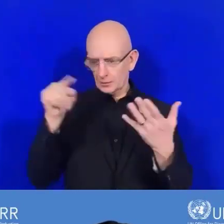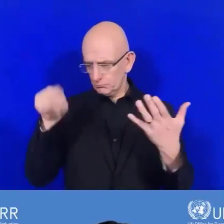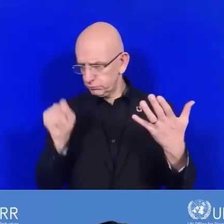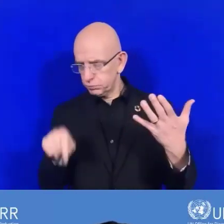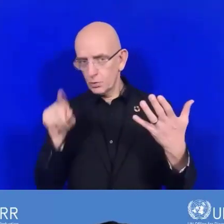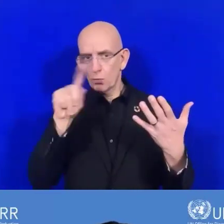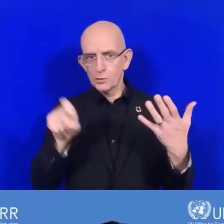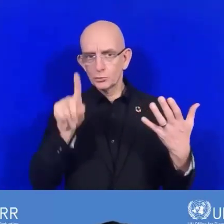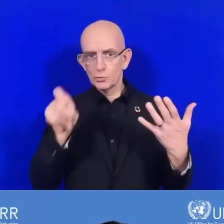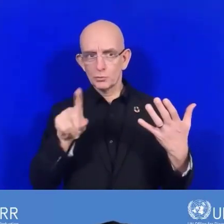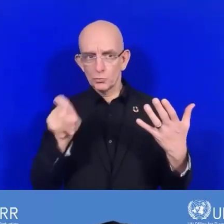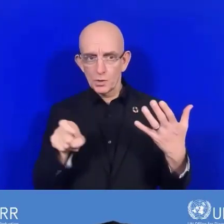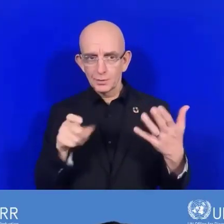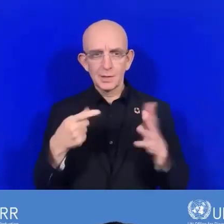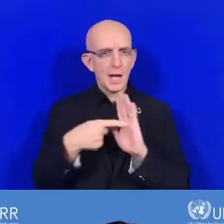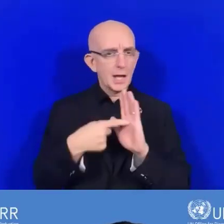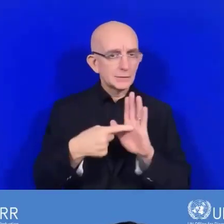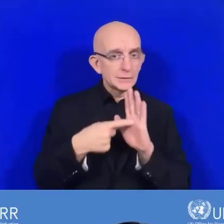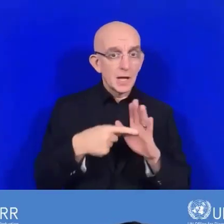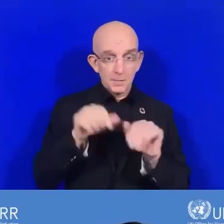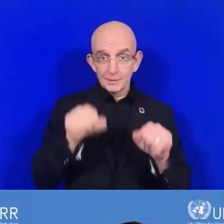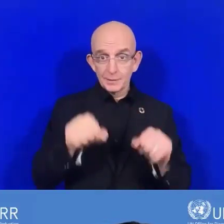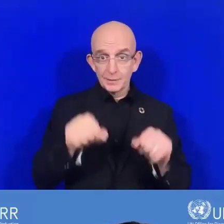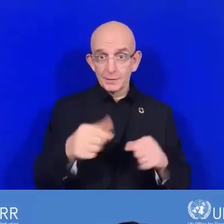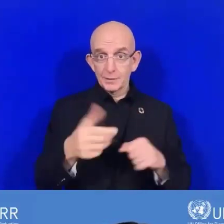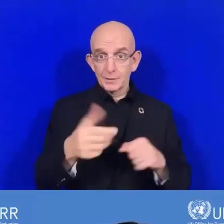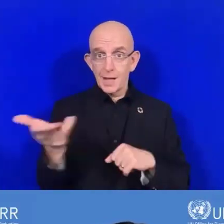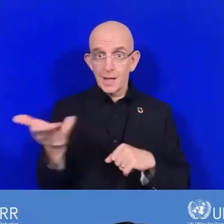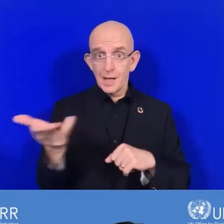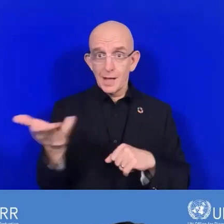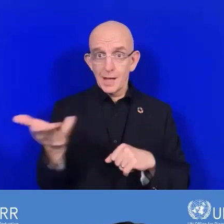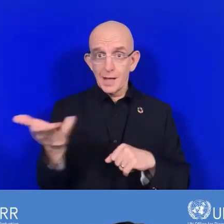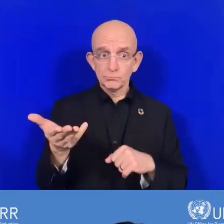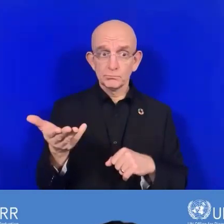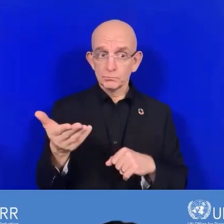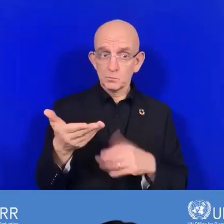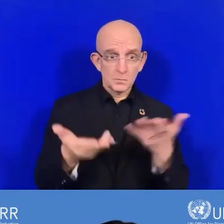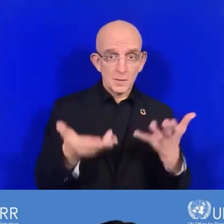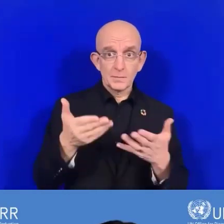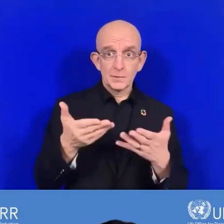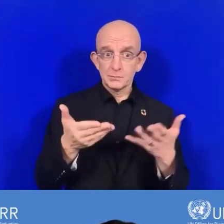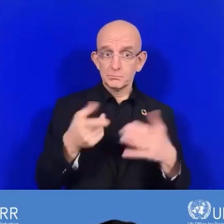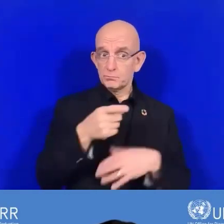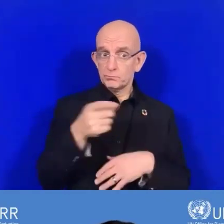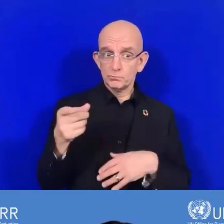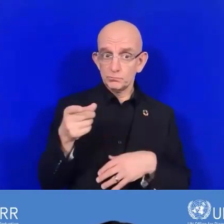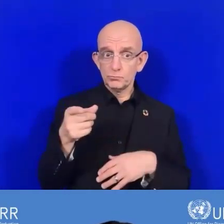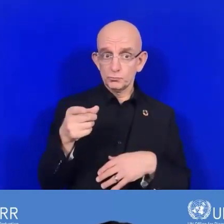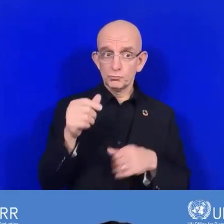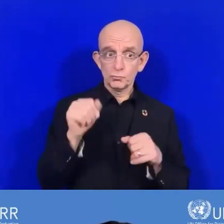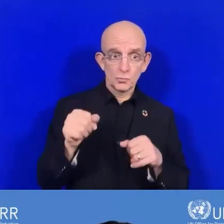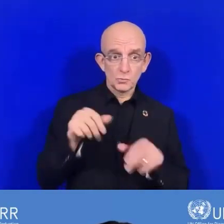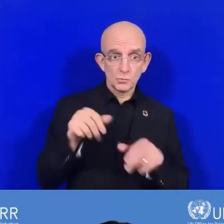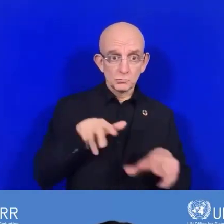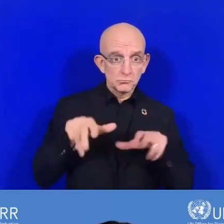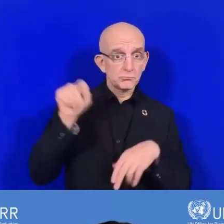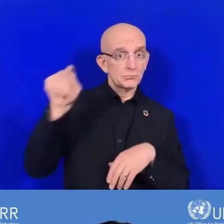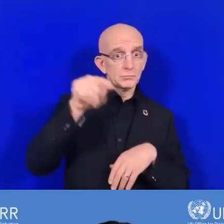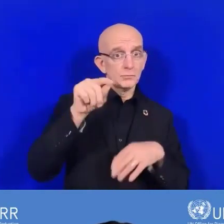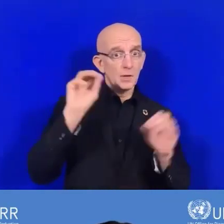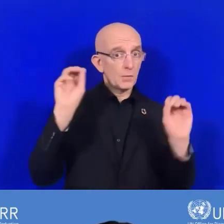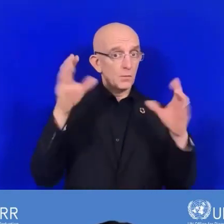dans le cadre de ce système, je vois également que cela est soulevé dans certaines des actions que vous avez identifiées,